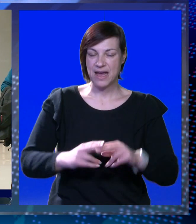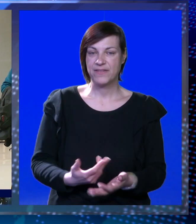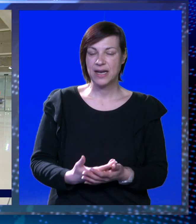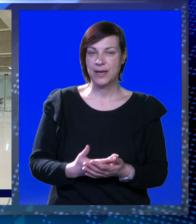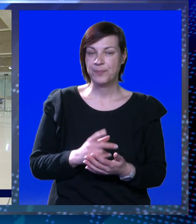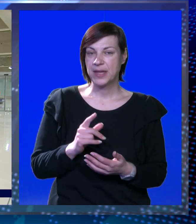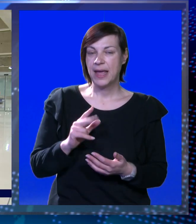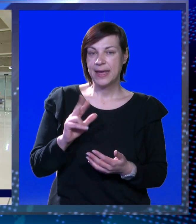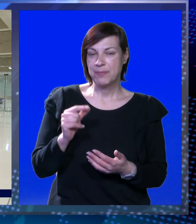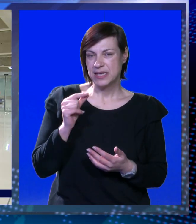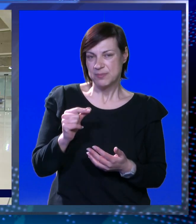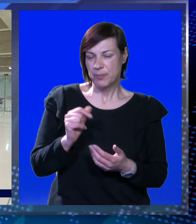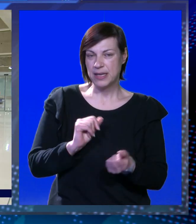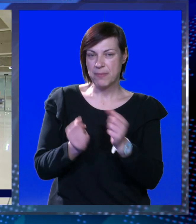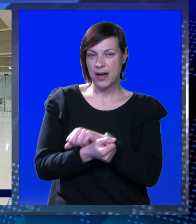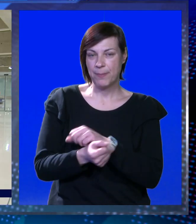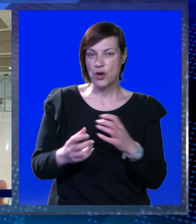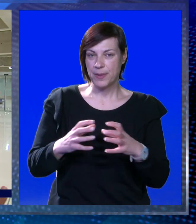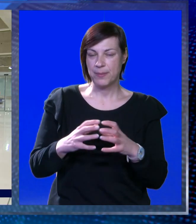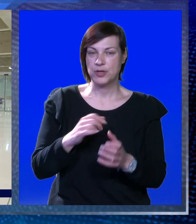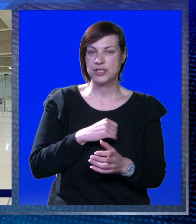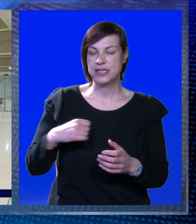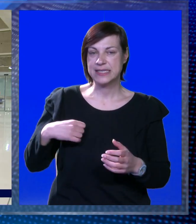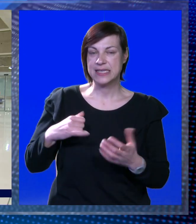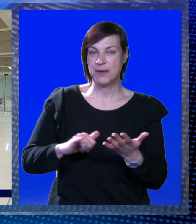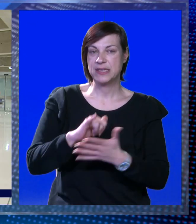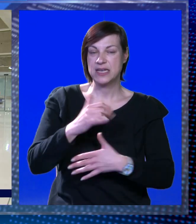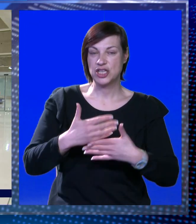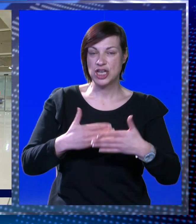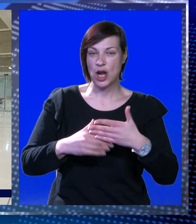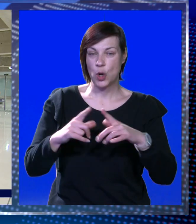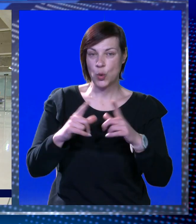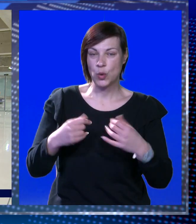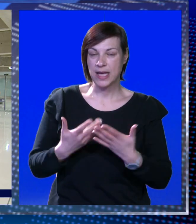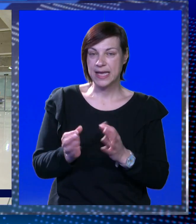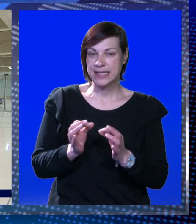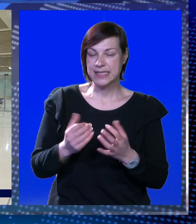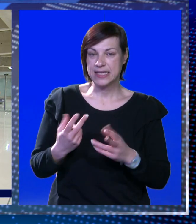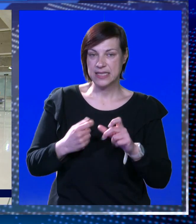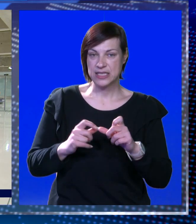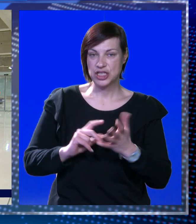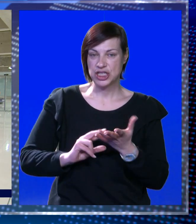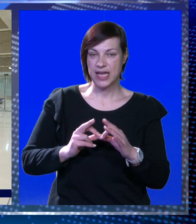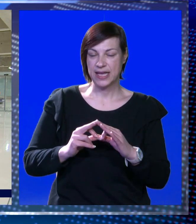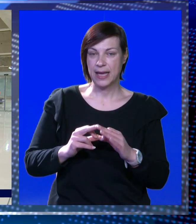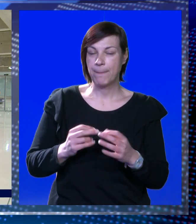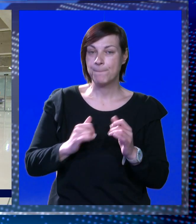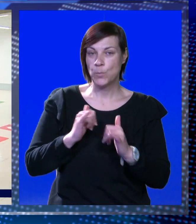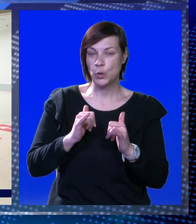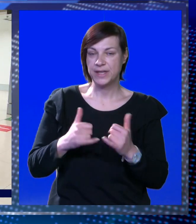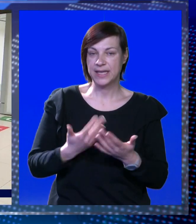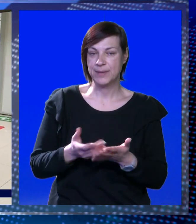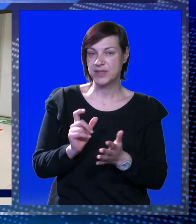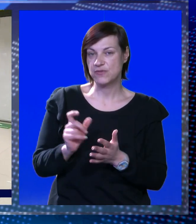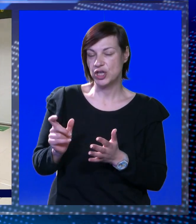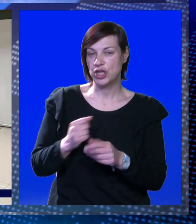pravila. Mi smo imali minimalne preinake što se tiče prostora, zato što je sama zračna luke dizajnirana već za Schengen putnike i non-Schengen putnike.